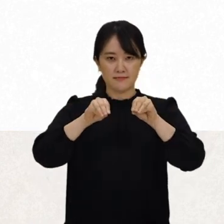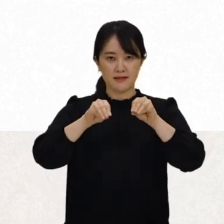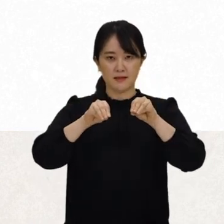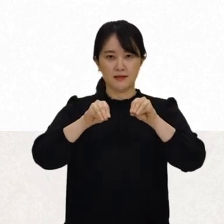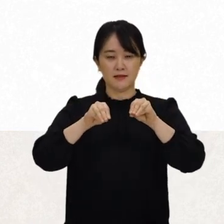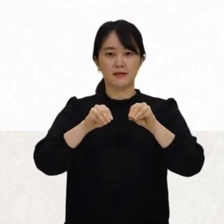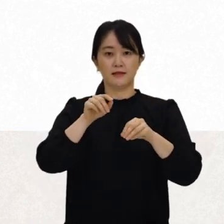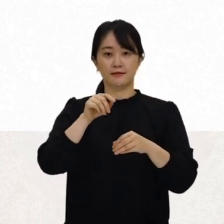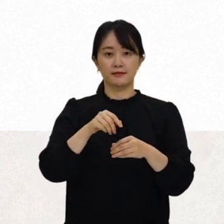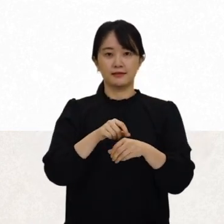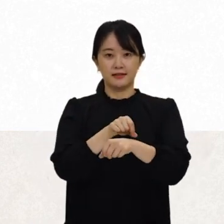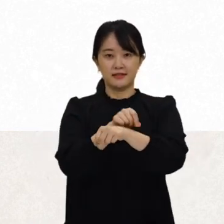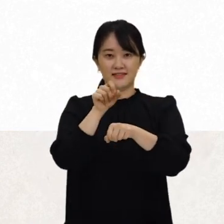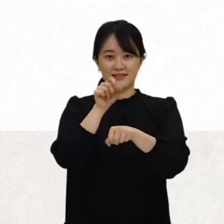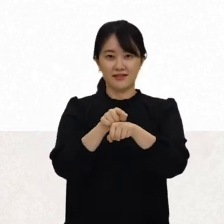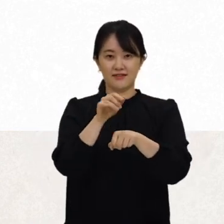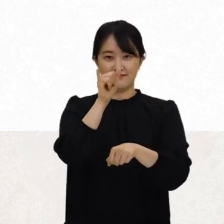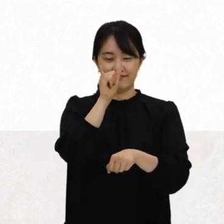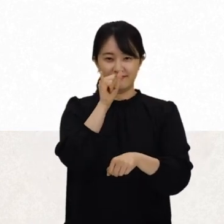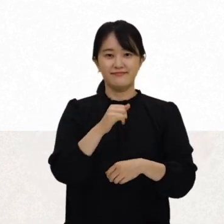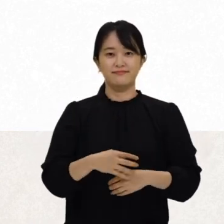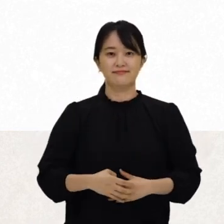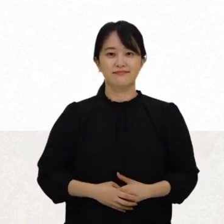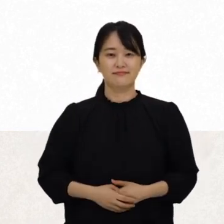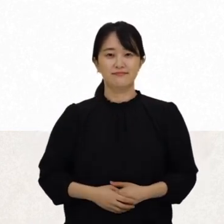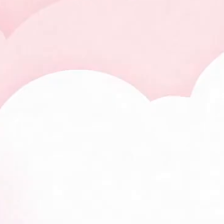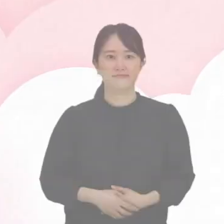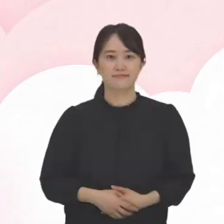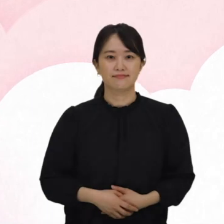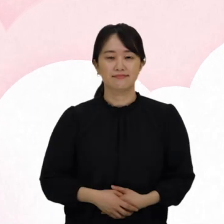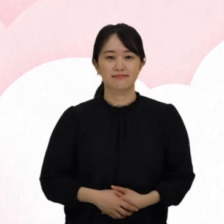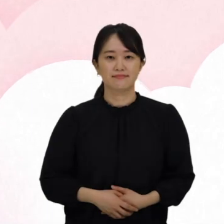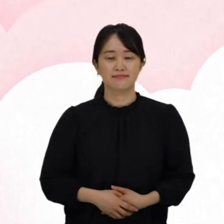천명했다는 점이 특징이라는 점도 기억하면 좋겠습니다.